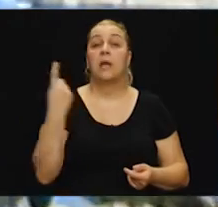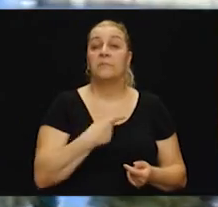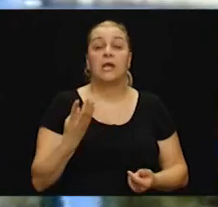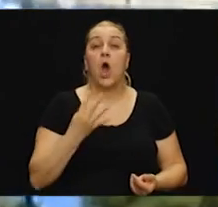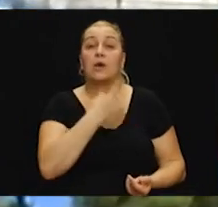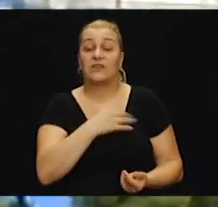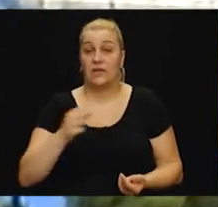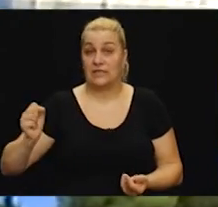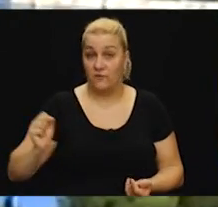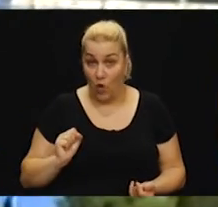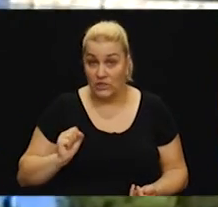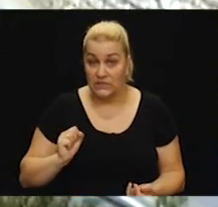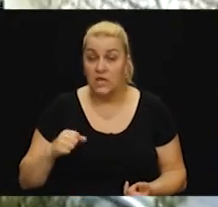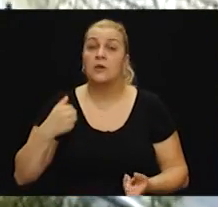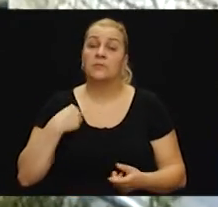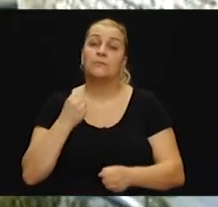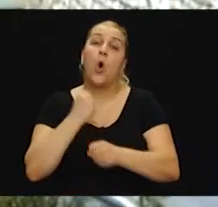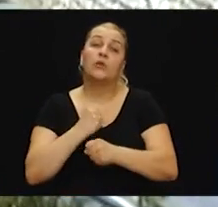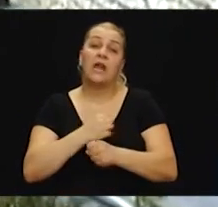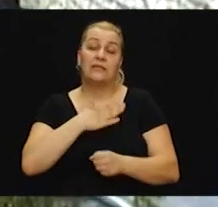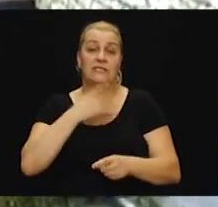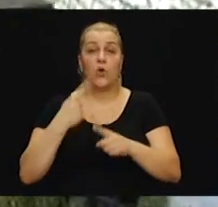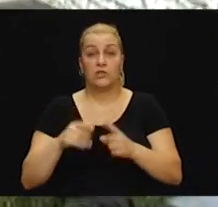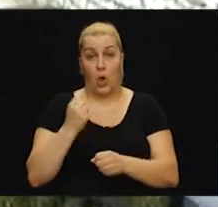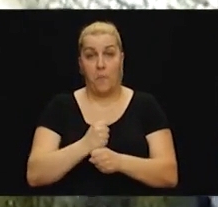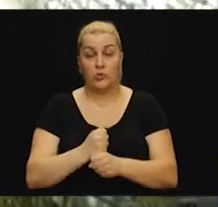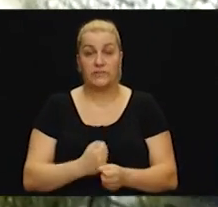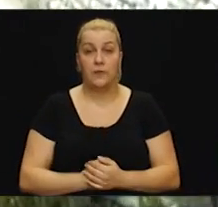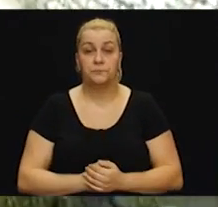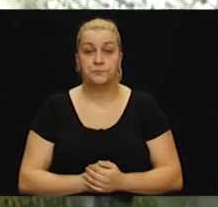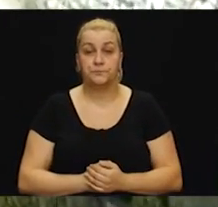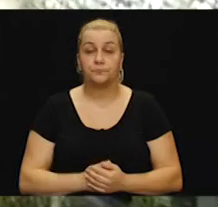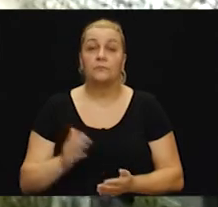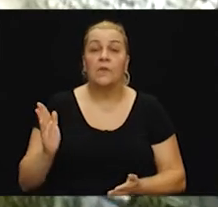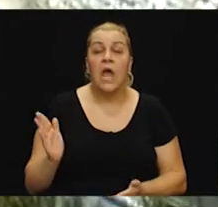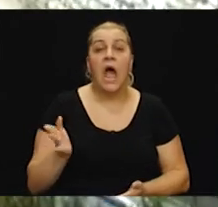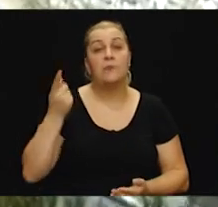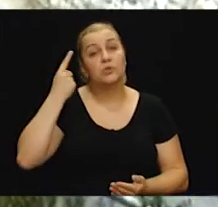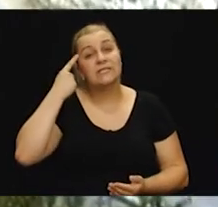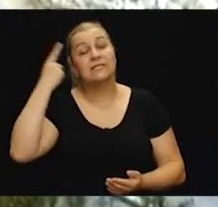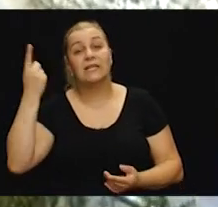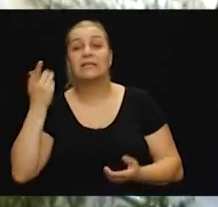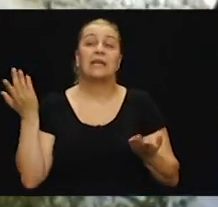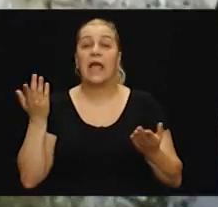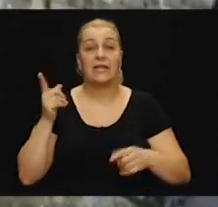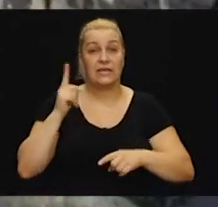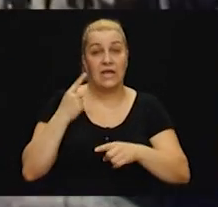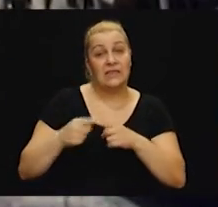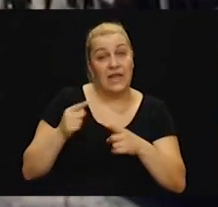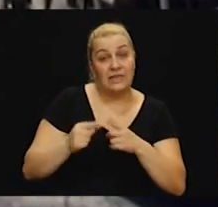svoj dio posle. Da, Rolanda, ajmo se sjetiti nekih detalja,